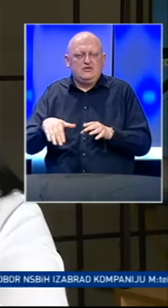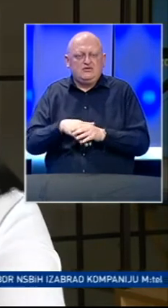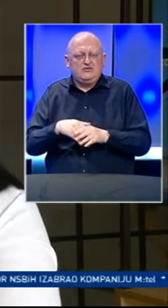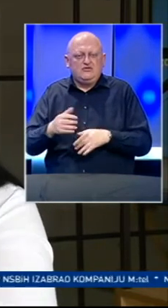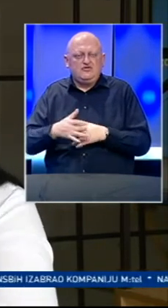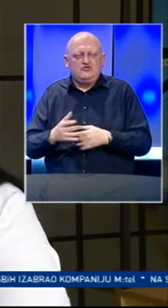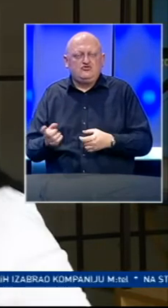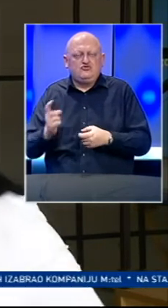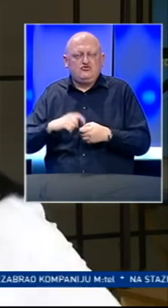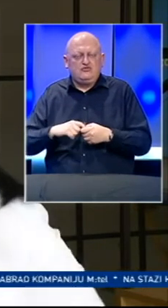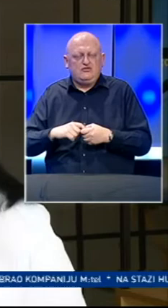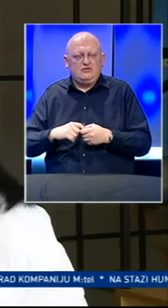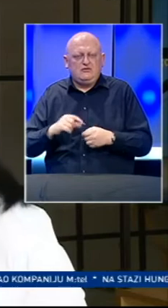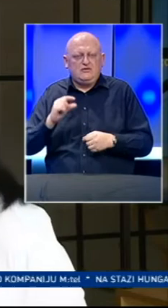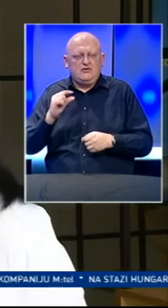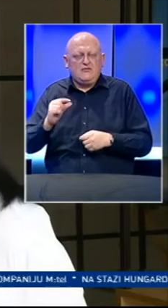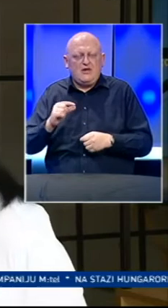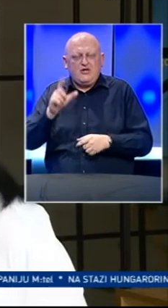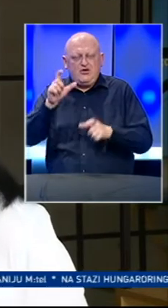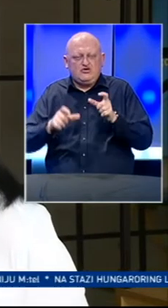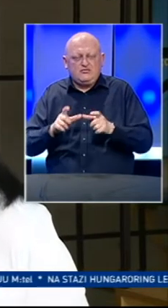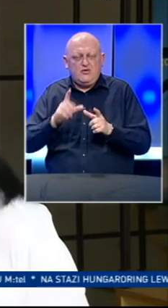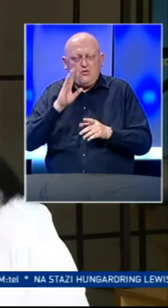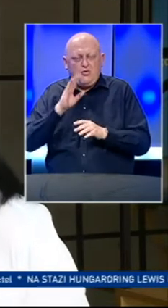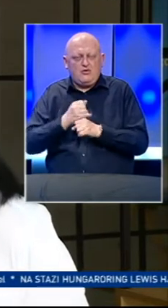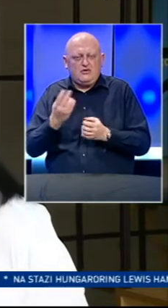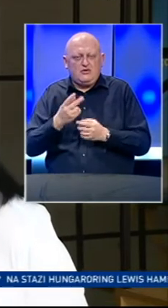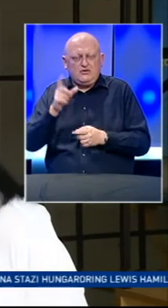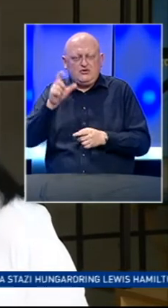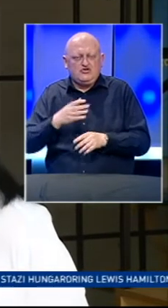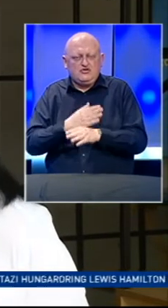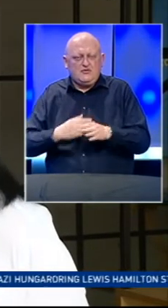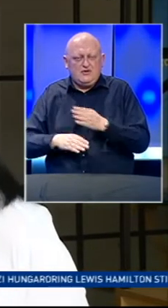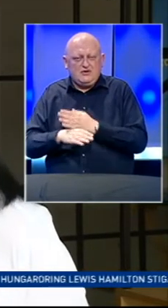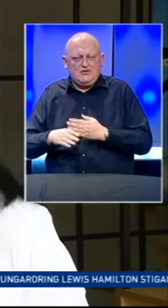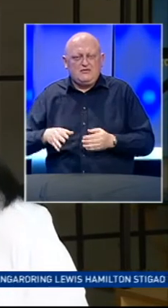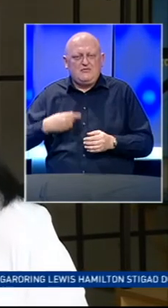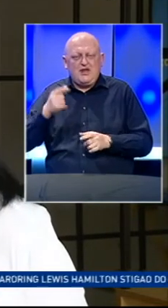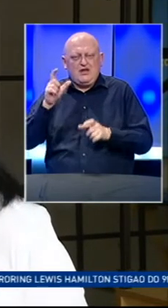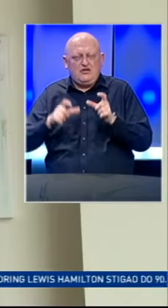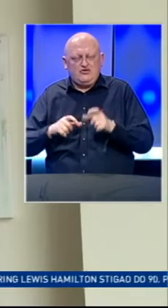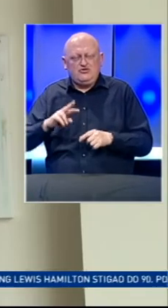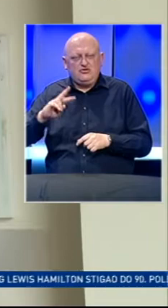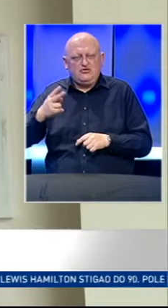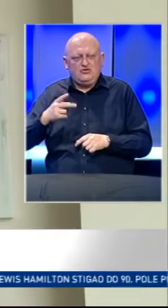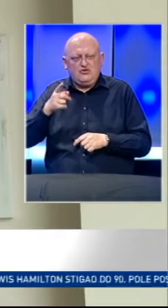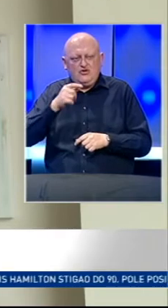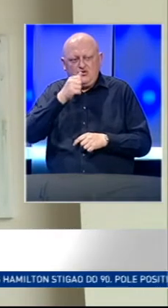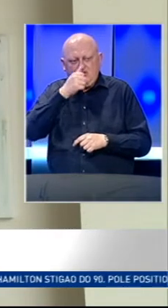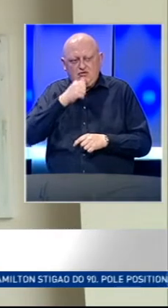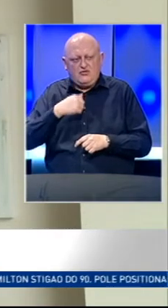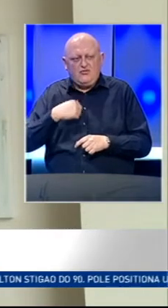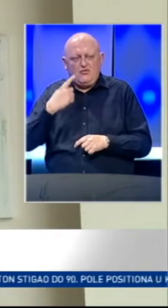socijalno uključivanje marginalizovanih osoba u Bosni i Hercegovini kao što su osobe sa invaliditetom, mladi ljudi i drugi. Ono što mi